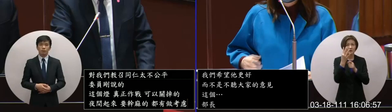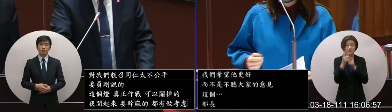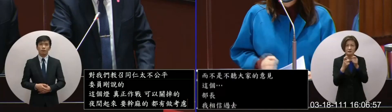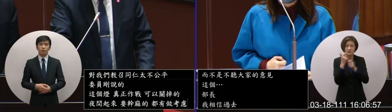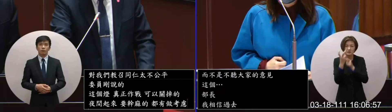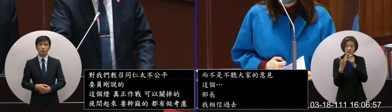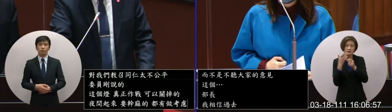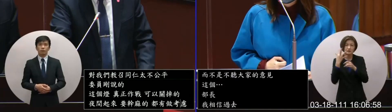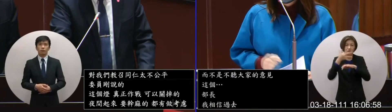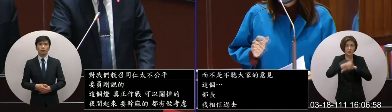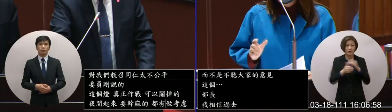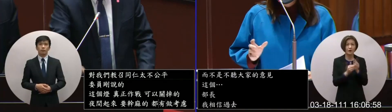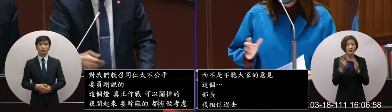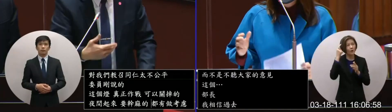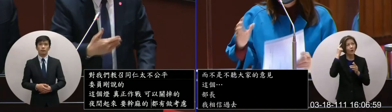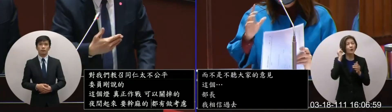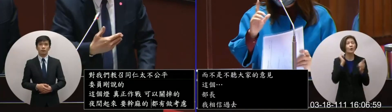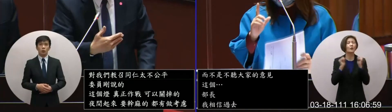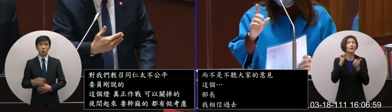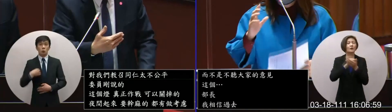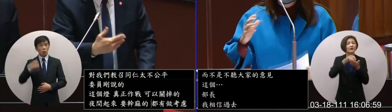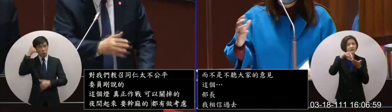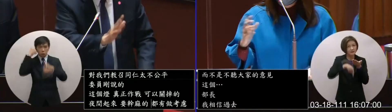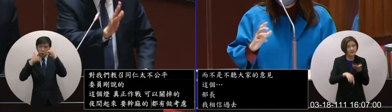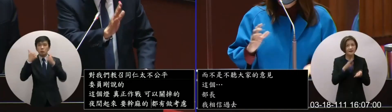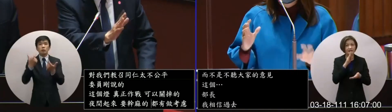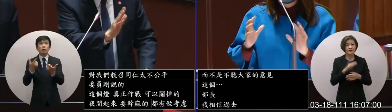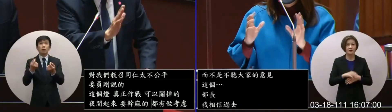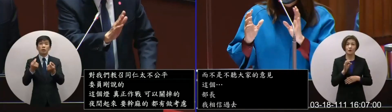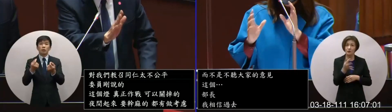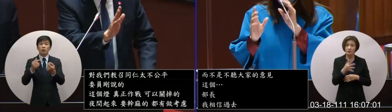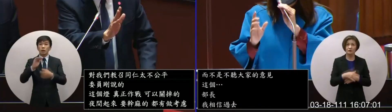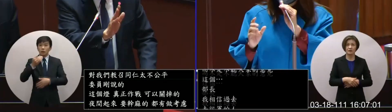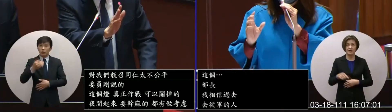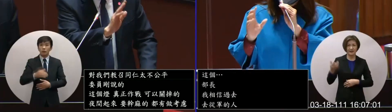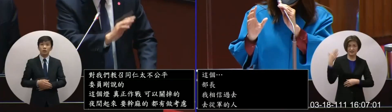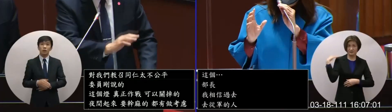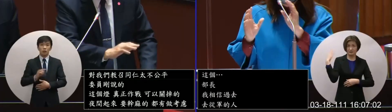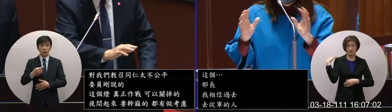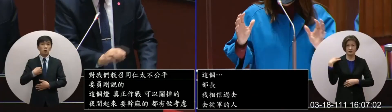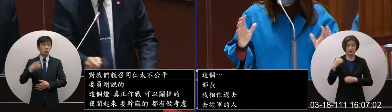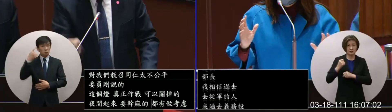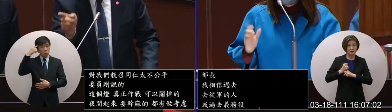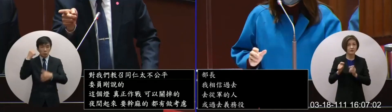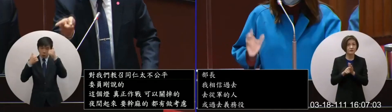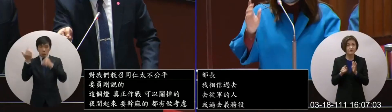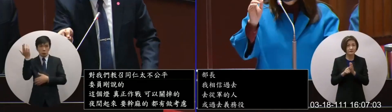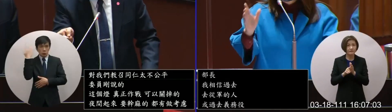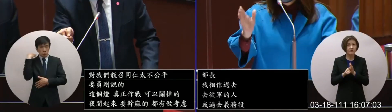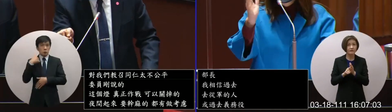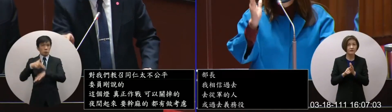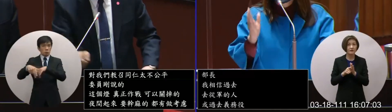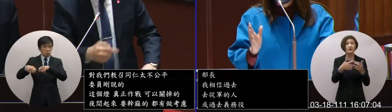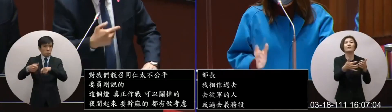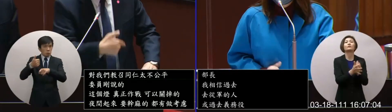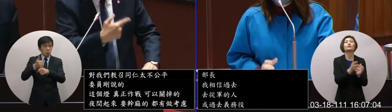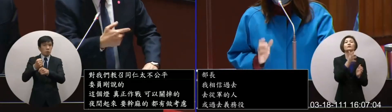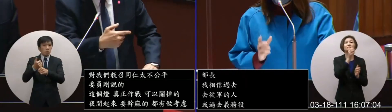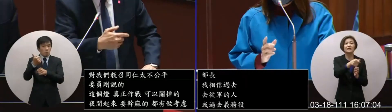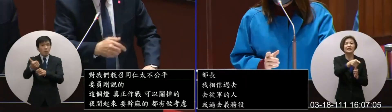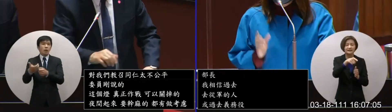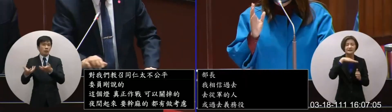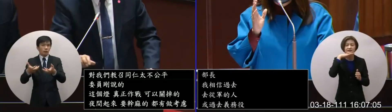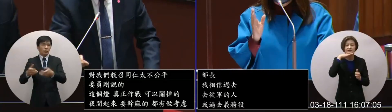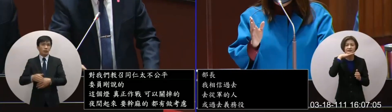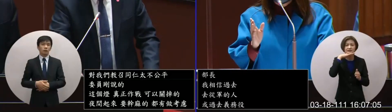都还会怀念因为那时候大家是互相部长请听我